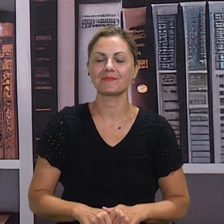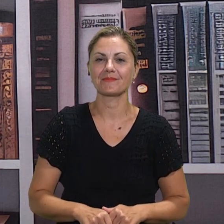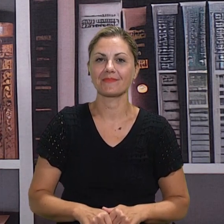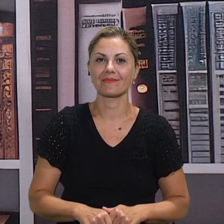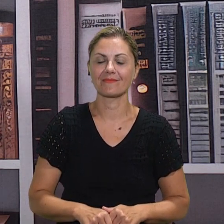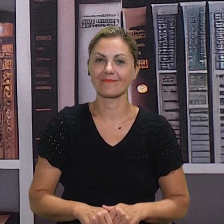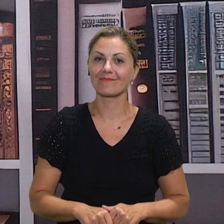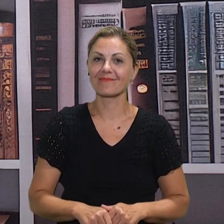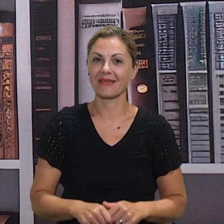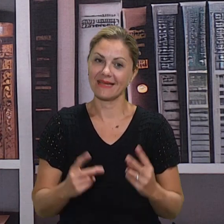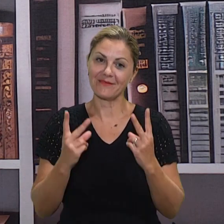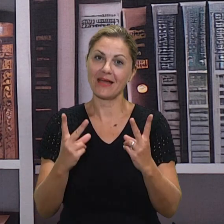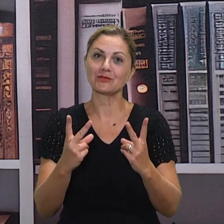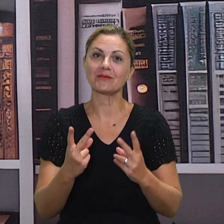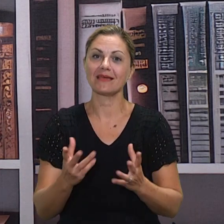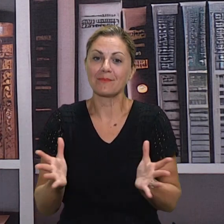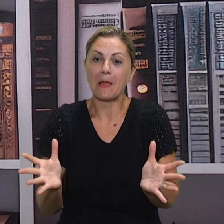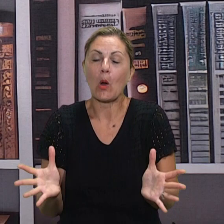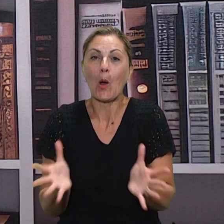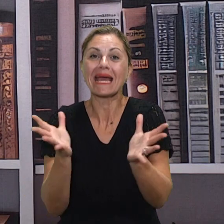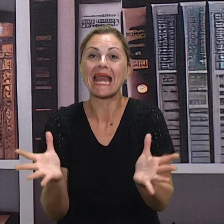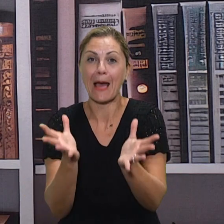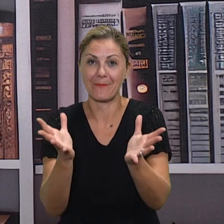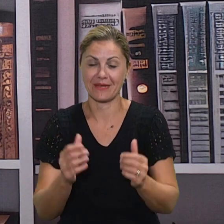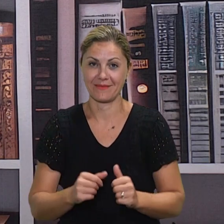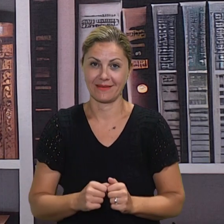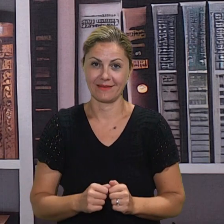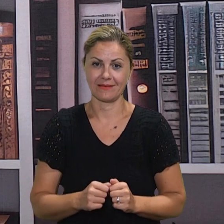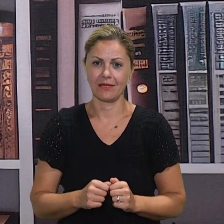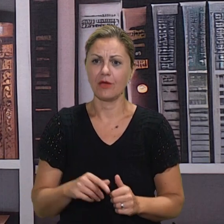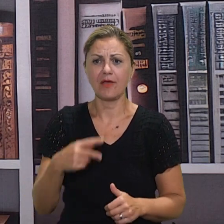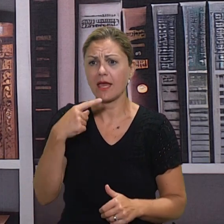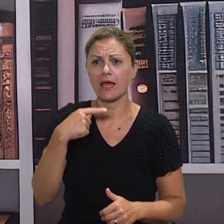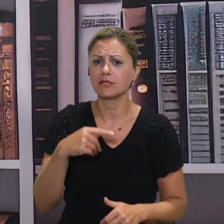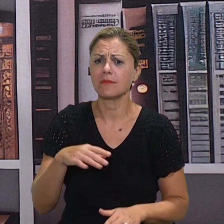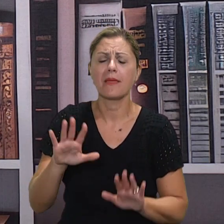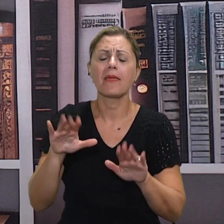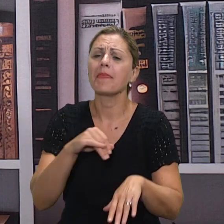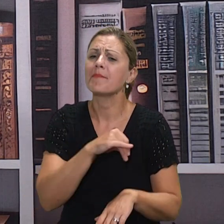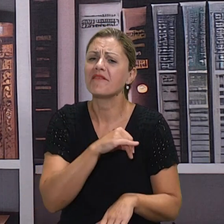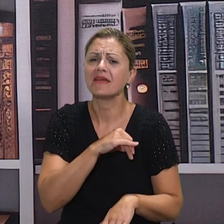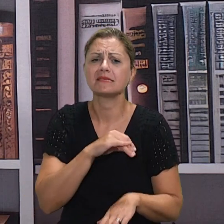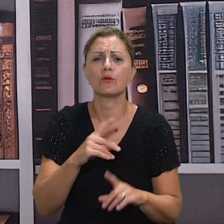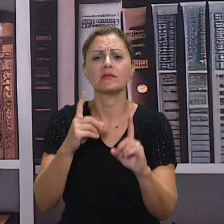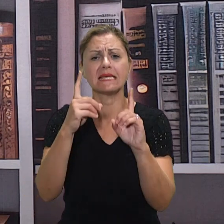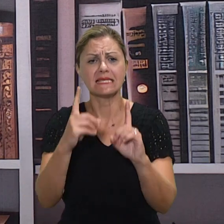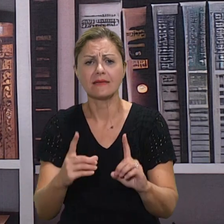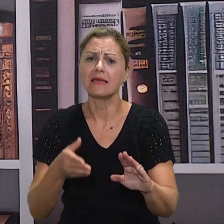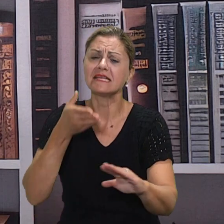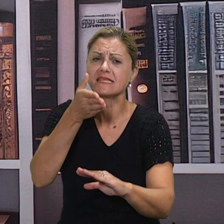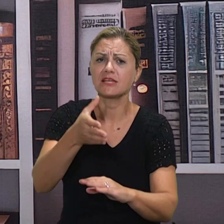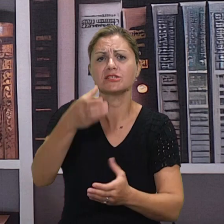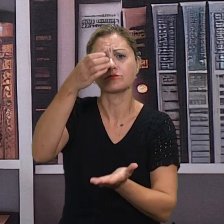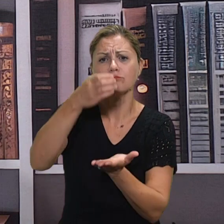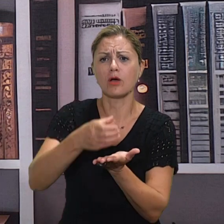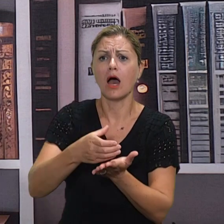I hrabrim ih. Jednostavno ih hrabrim. I što god da se dogodi na pozornicu, učiteljica je ponosna, škola je ponosna. I